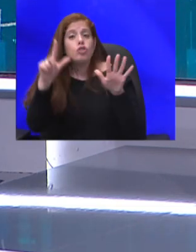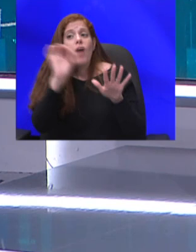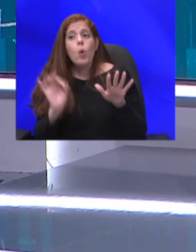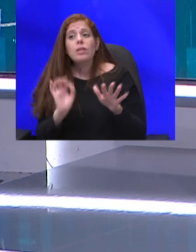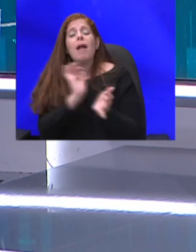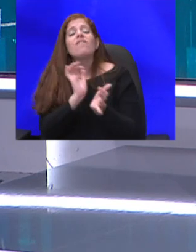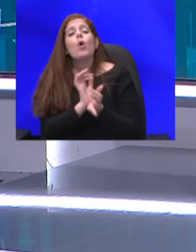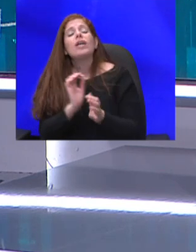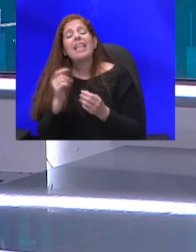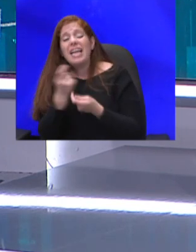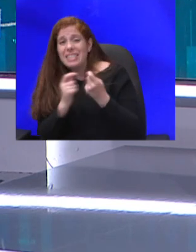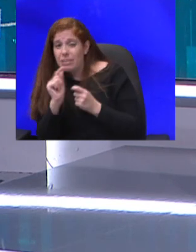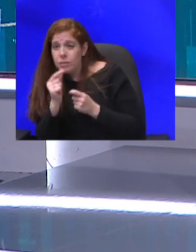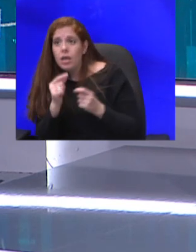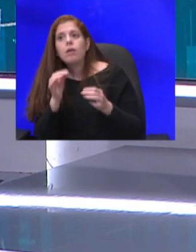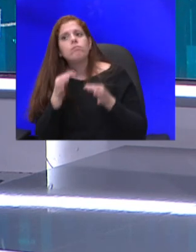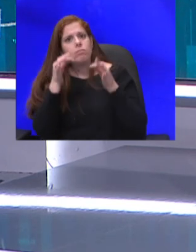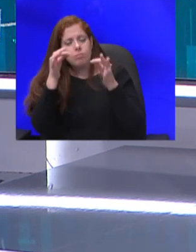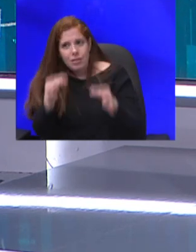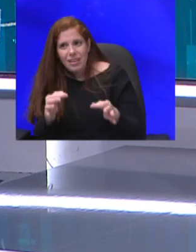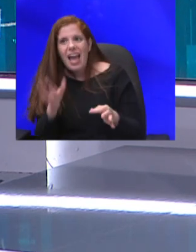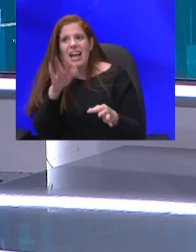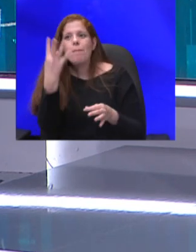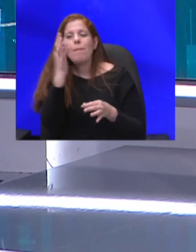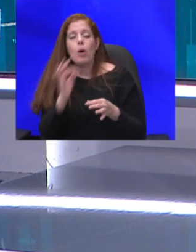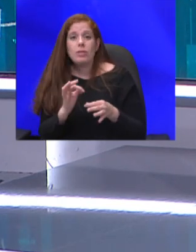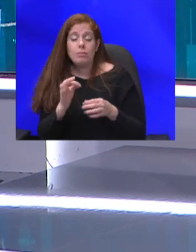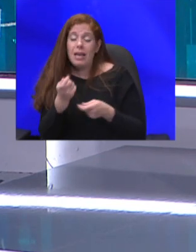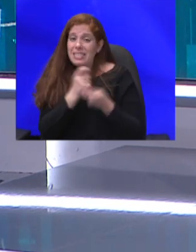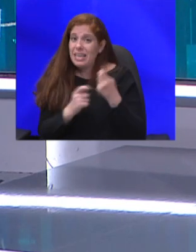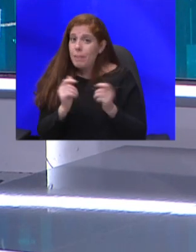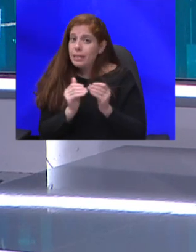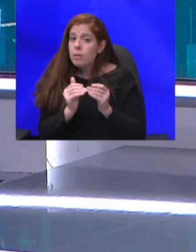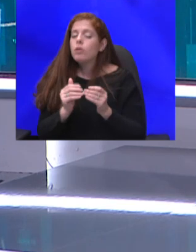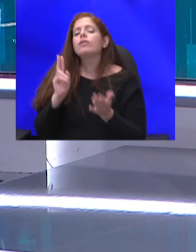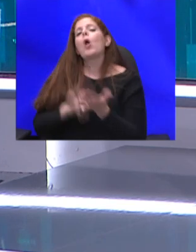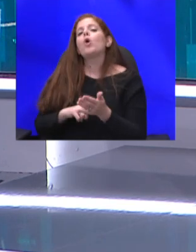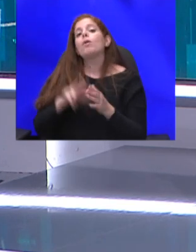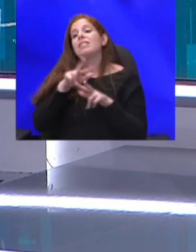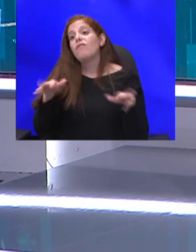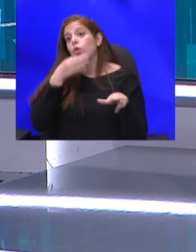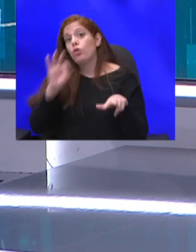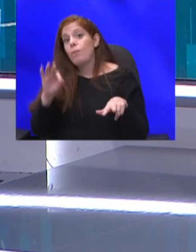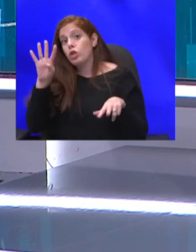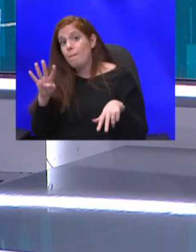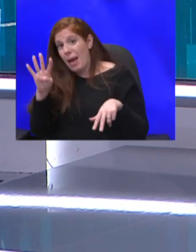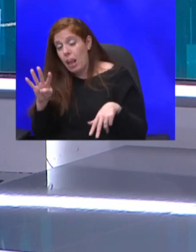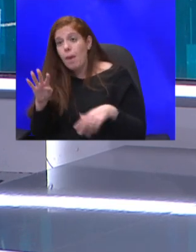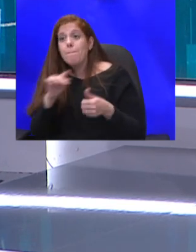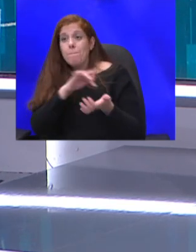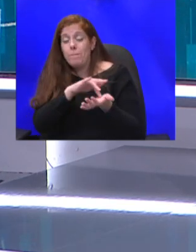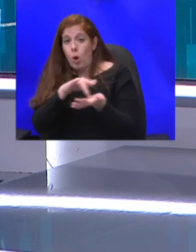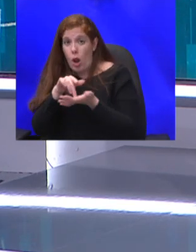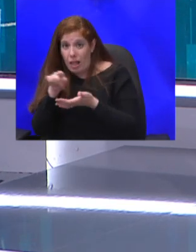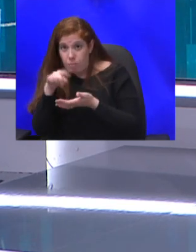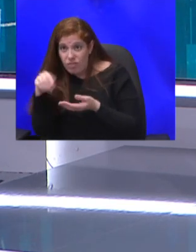עדיין בדחייה, גם 4% מהעסקים הקטנים עכשיו זה נכון שהמצב יותר טוב מאפריל בכל אחד מהנפים האלה אנשים יתאוששו וחזרו לשלם את